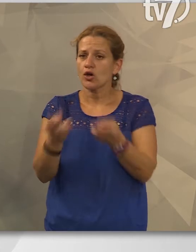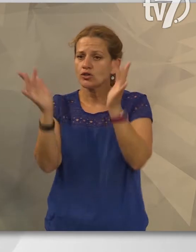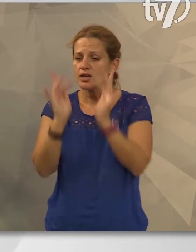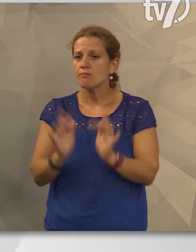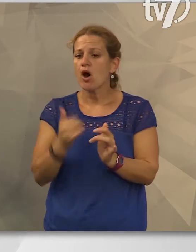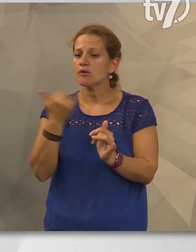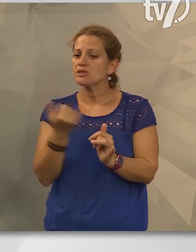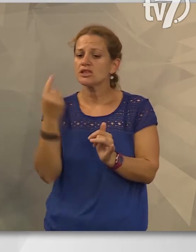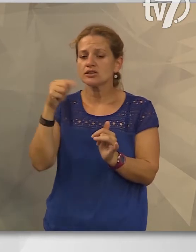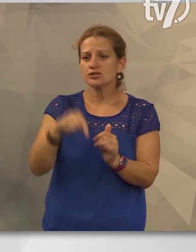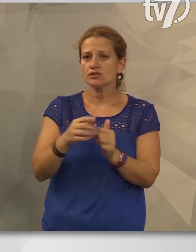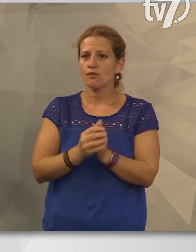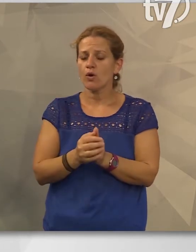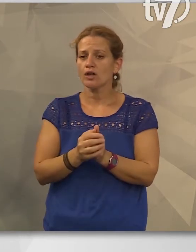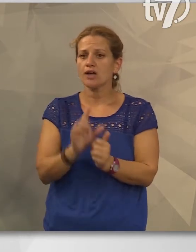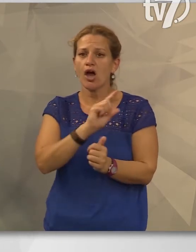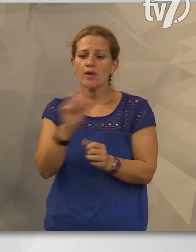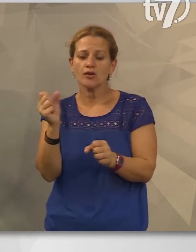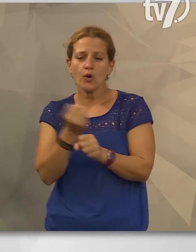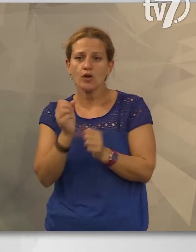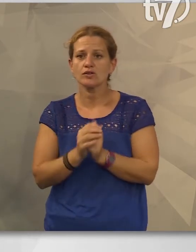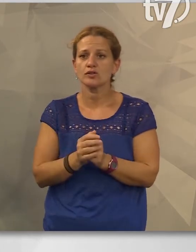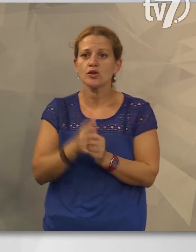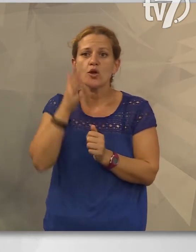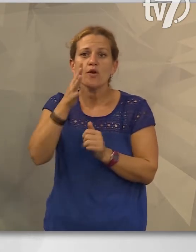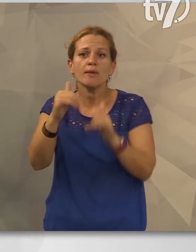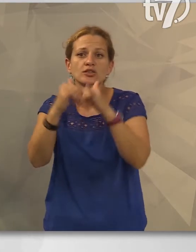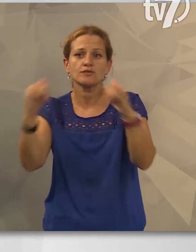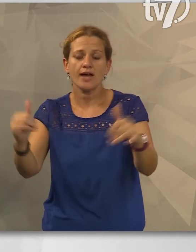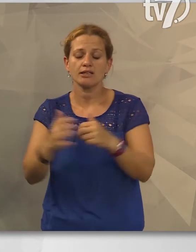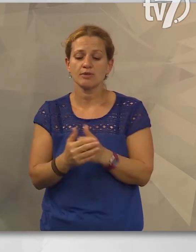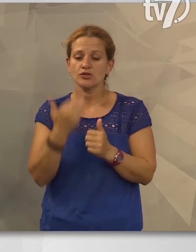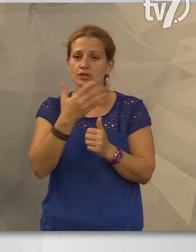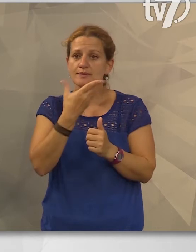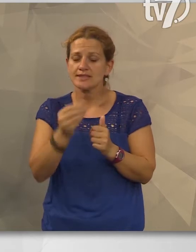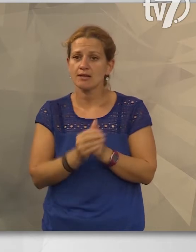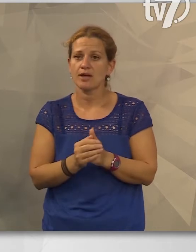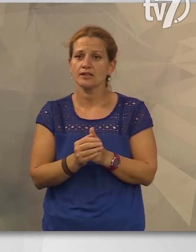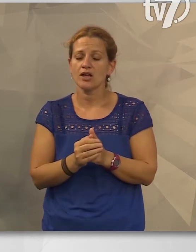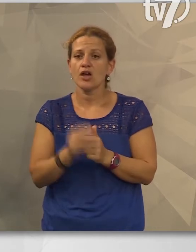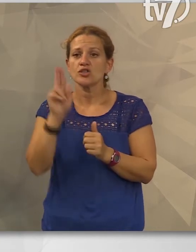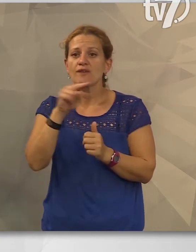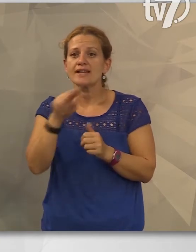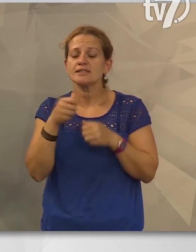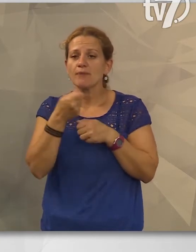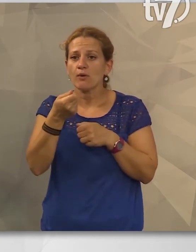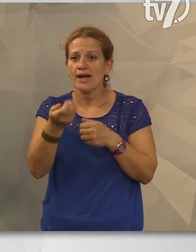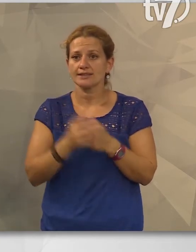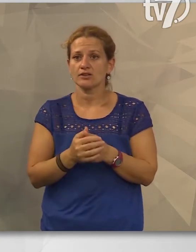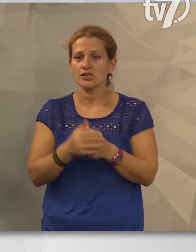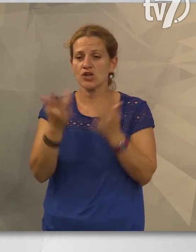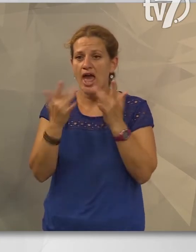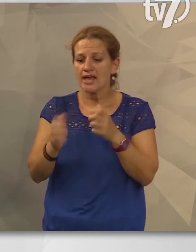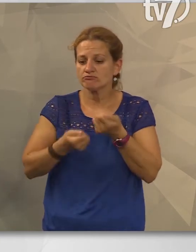mindig is jelen volt, azon dolgozunk, hogy fejlődjön a jövőben is, és köszönöm szépen a svájci beruházónak, illetve a helyi